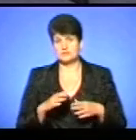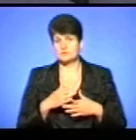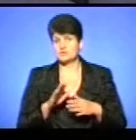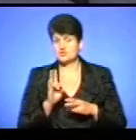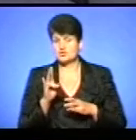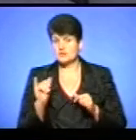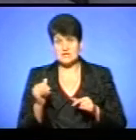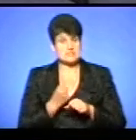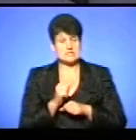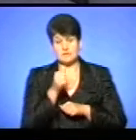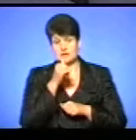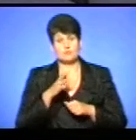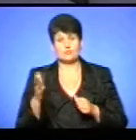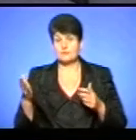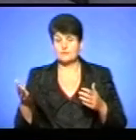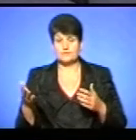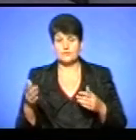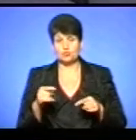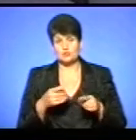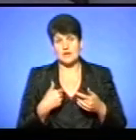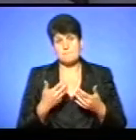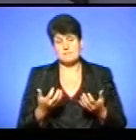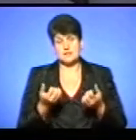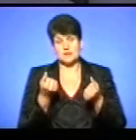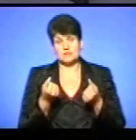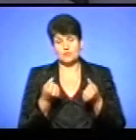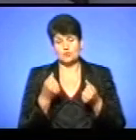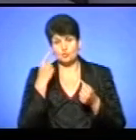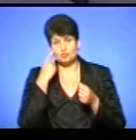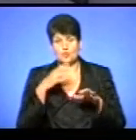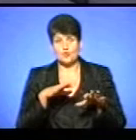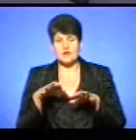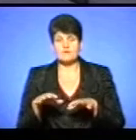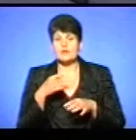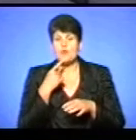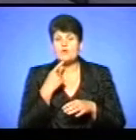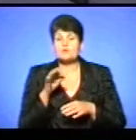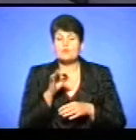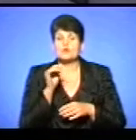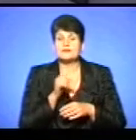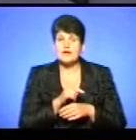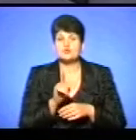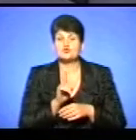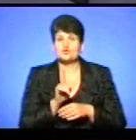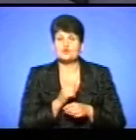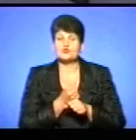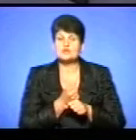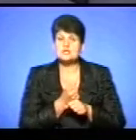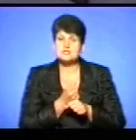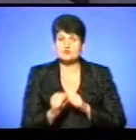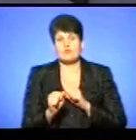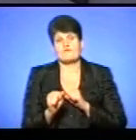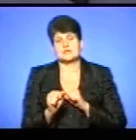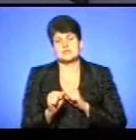ніхто їх, звичайно, заставити не може. Тому тут я підтримую позицію голів, які говорять про те, що зобов'язати